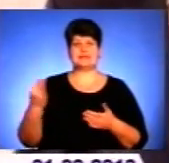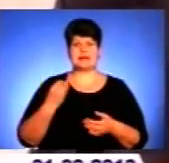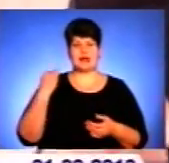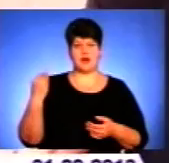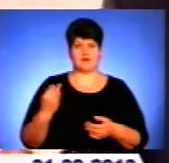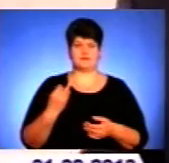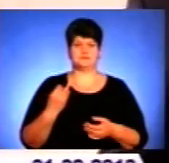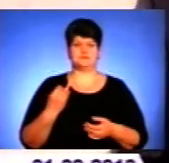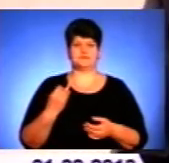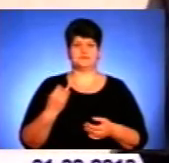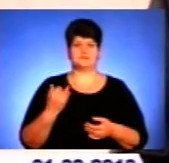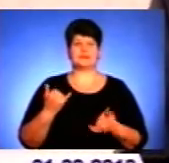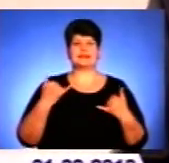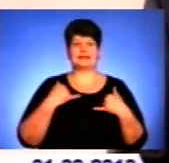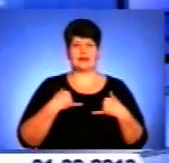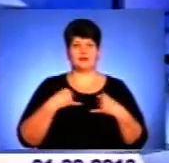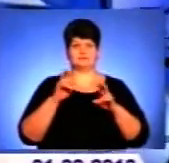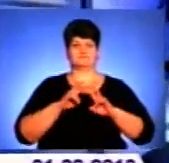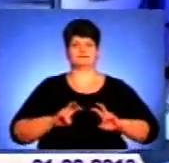для дослідження.